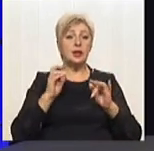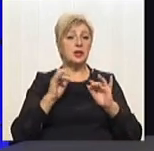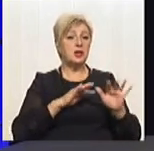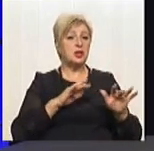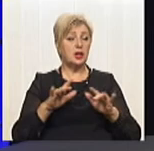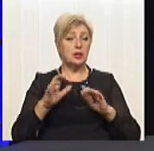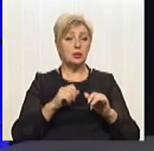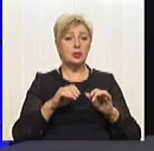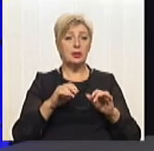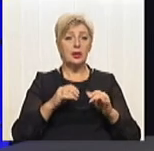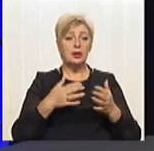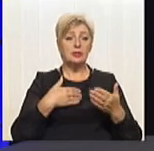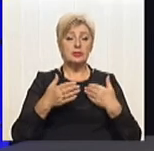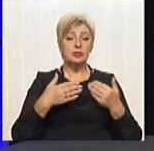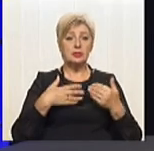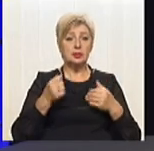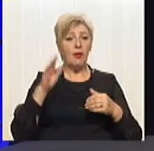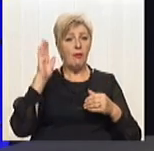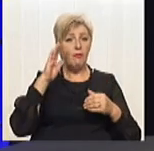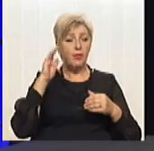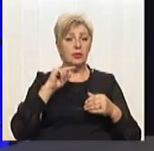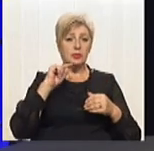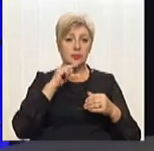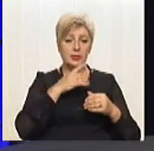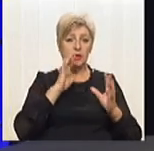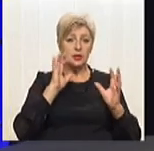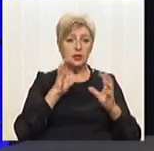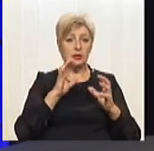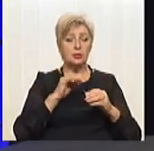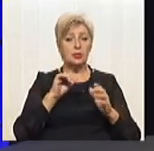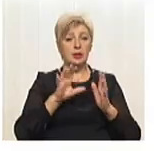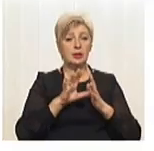водозбереження та водовикористання в нашій країні.